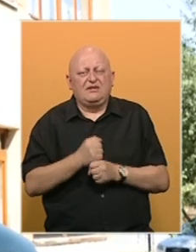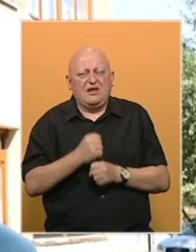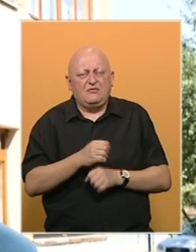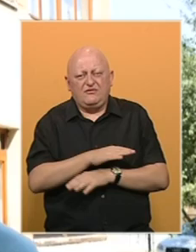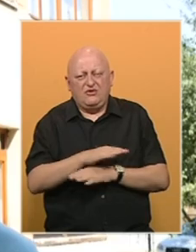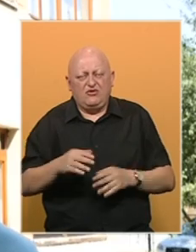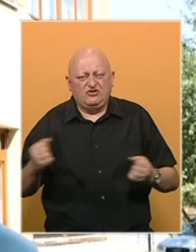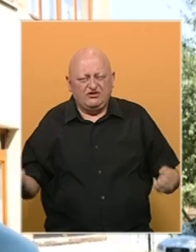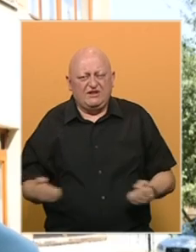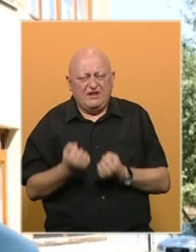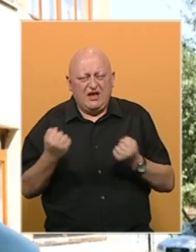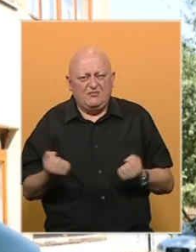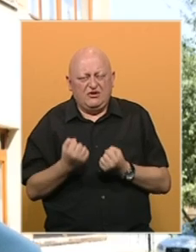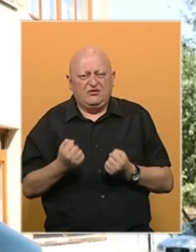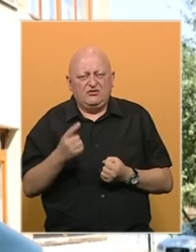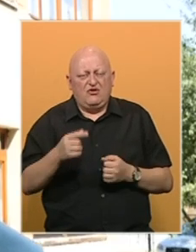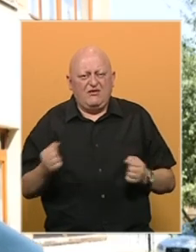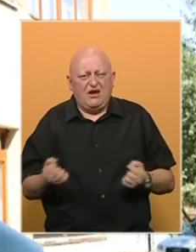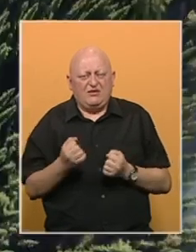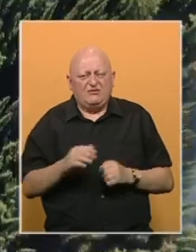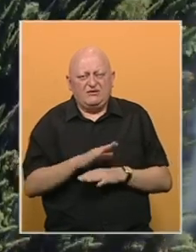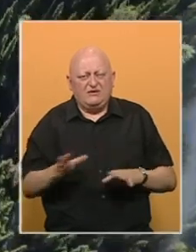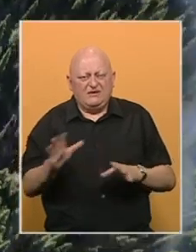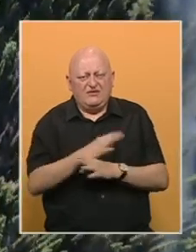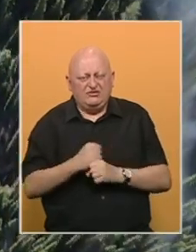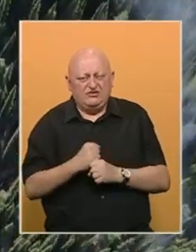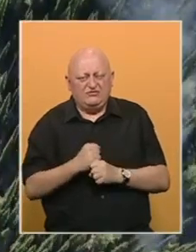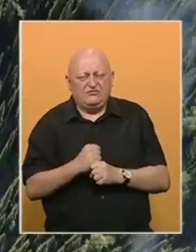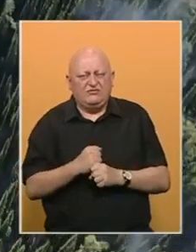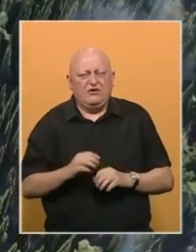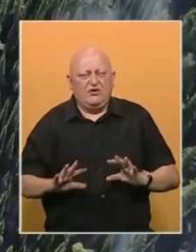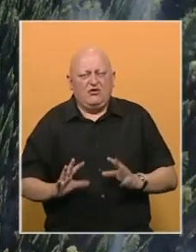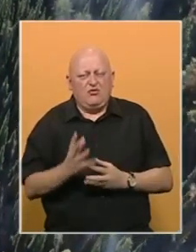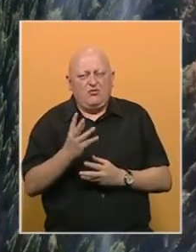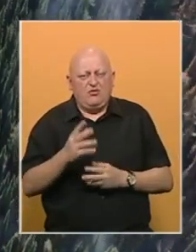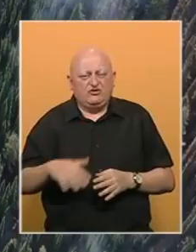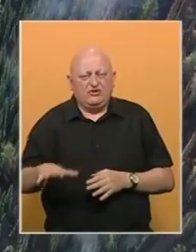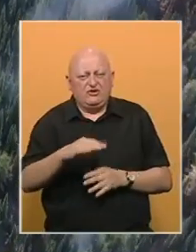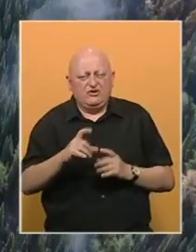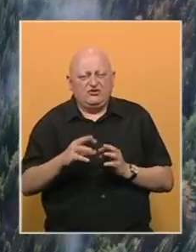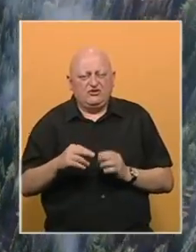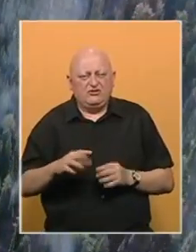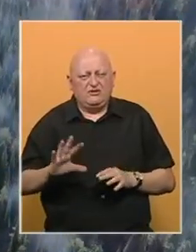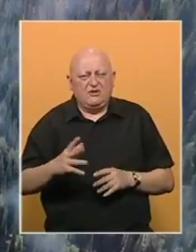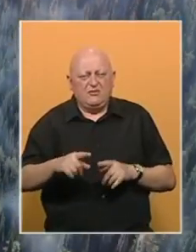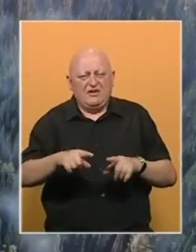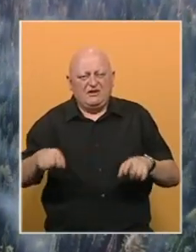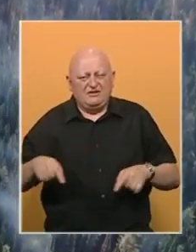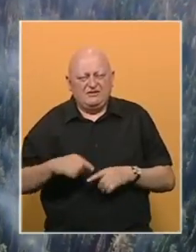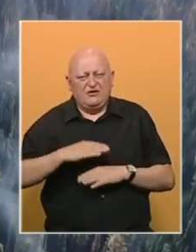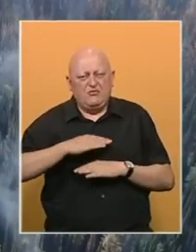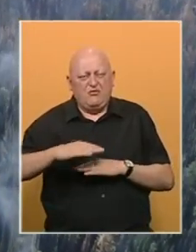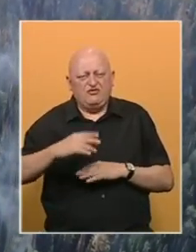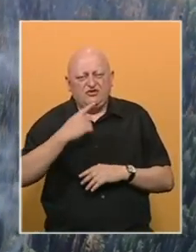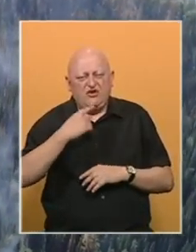konačne napore da se ove aktivnosti konačno i završi. Požarom u rejonu Stoca zahvaćeno je 15 hektara površine